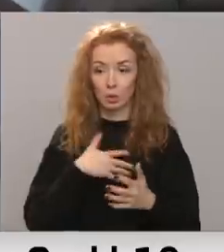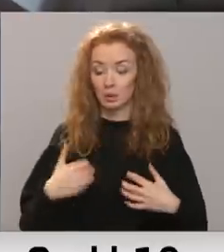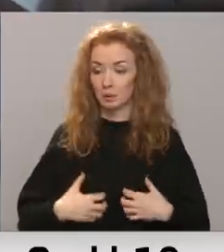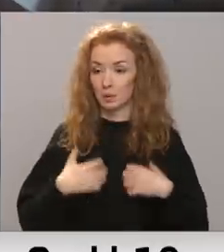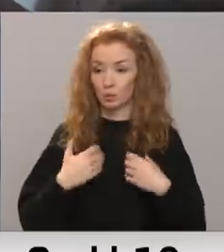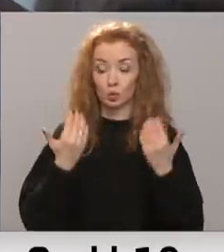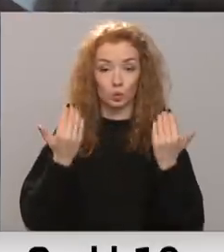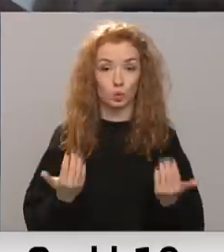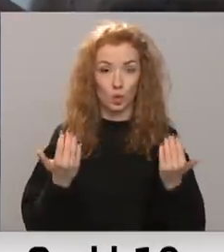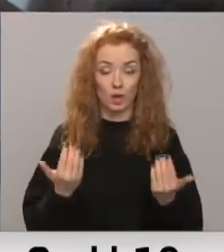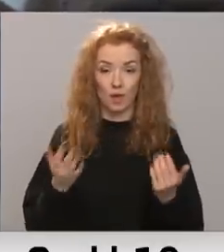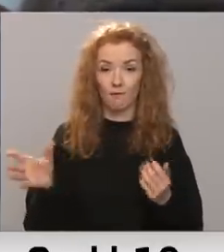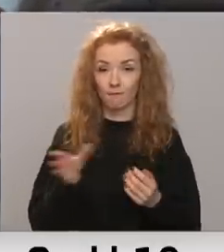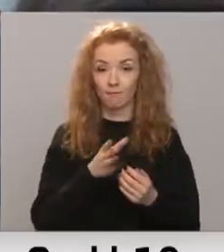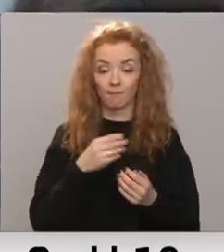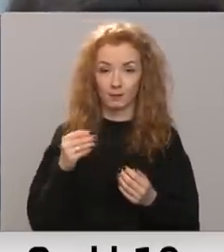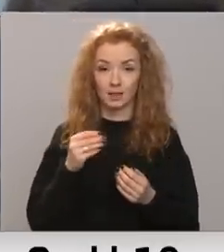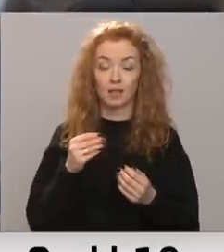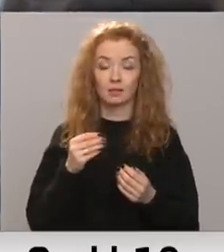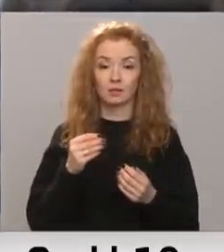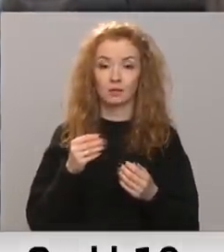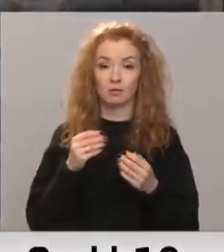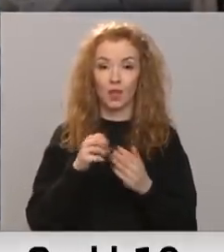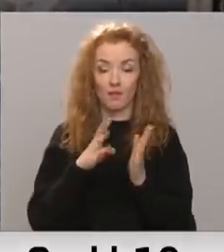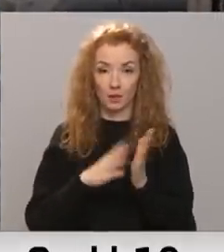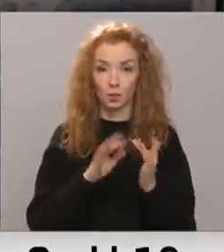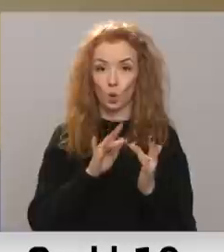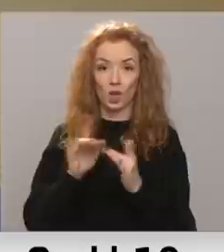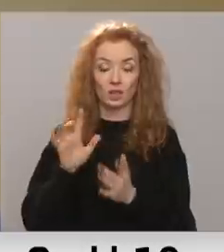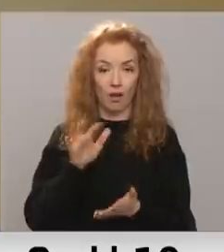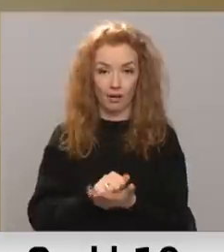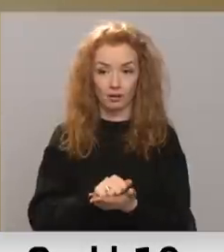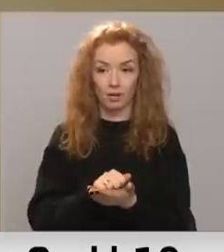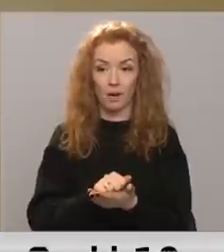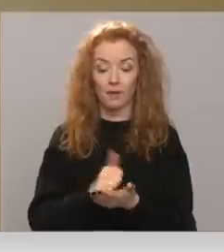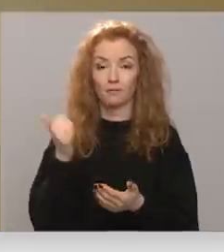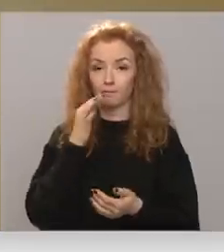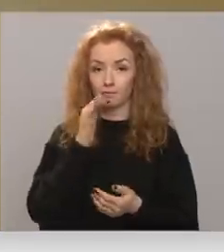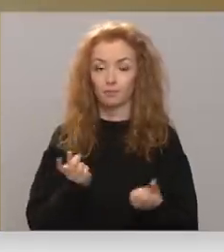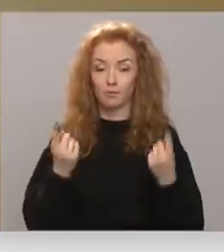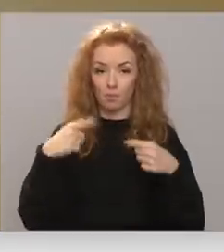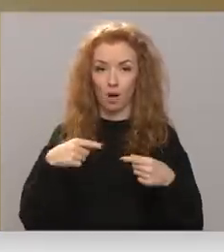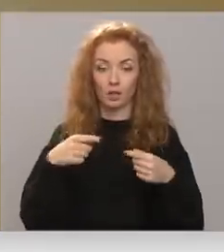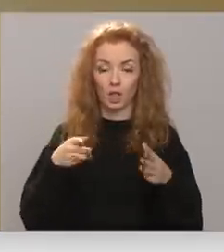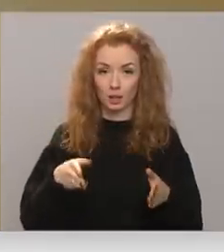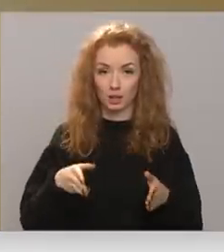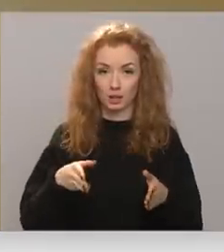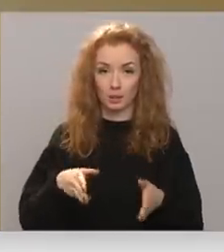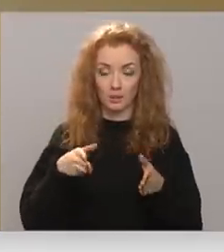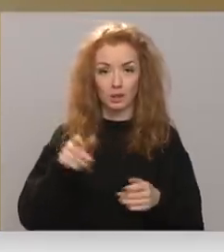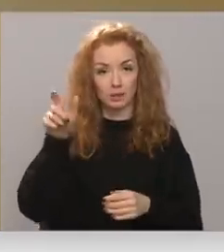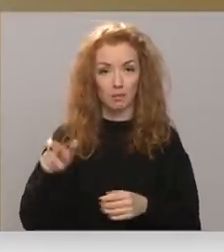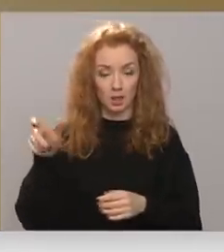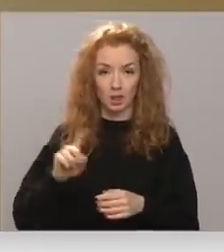Šodien slimnīcā aizņēmts ir jau 19 intensīvās terapijas gultas. To to brīdi slimnieki ir smagi,